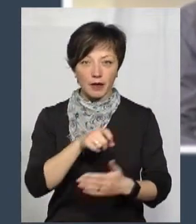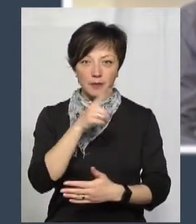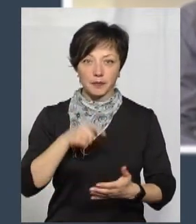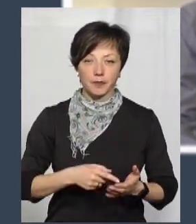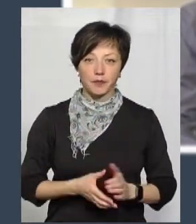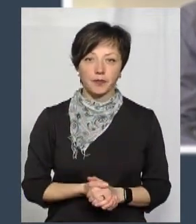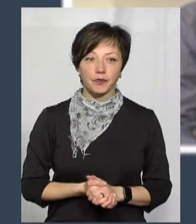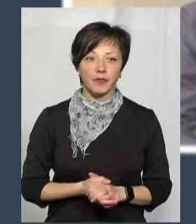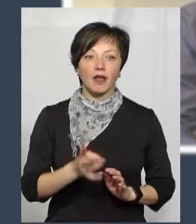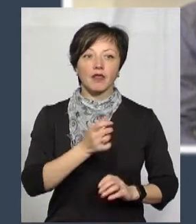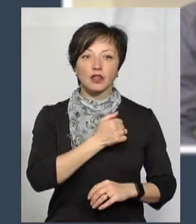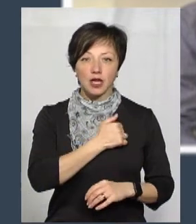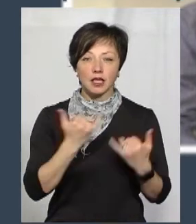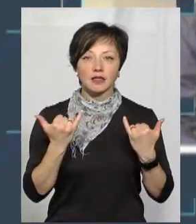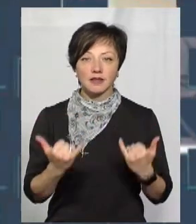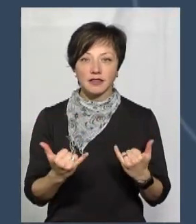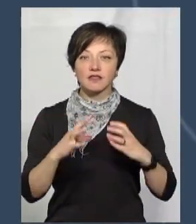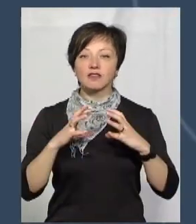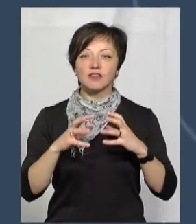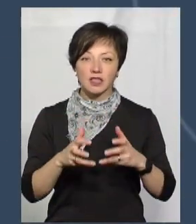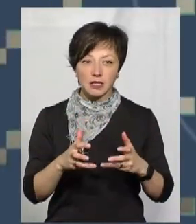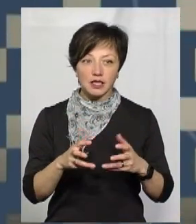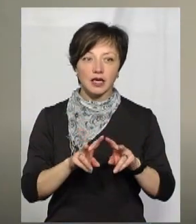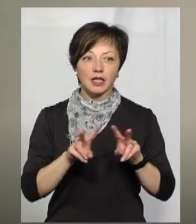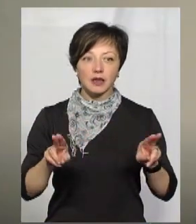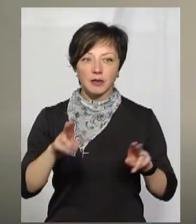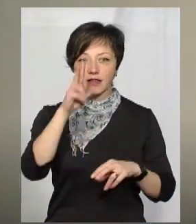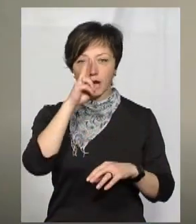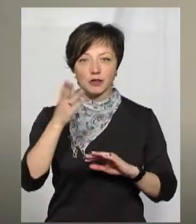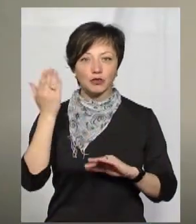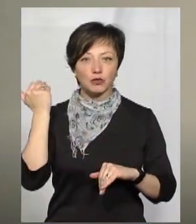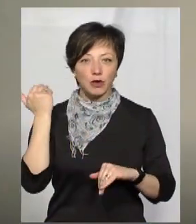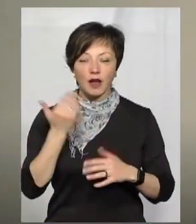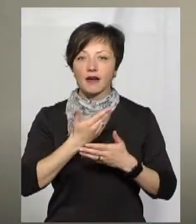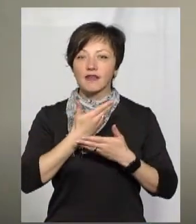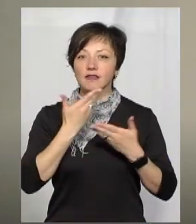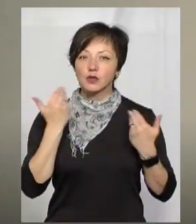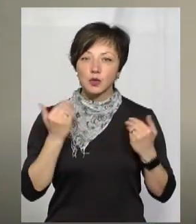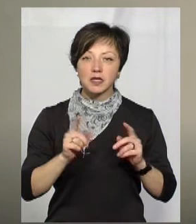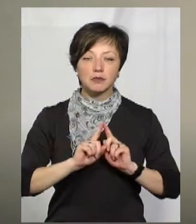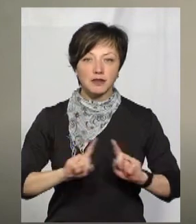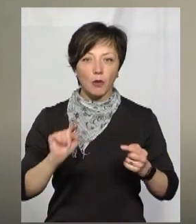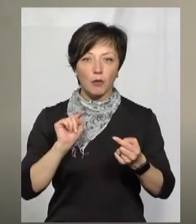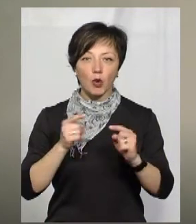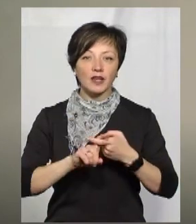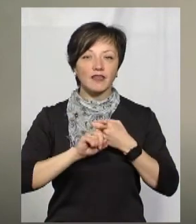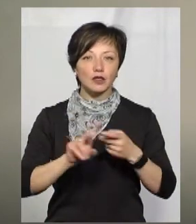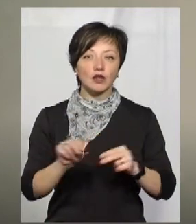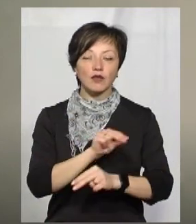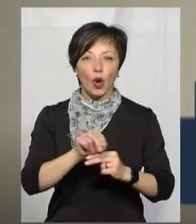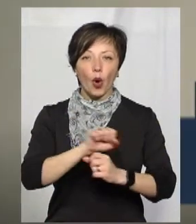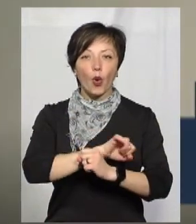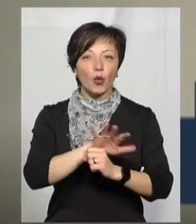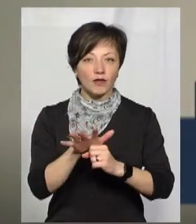На жаль, наразі в світі, як і два місяці тому, відсутні специфічні противірусно лікування